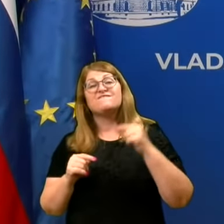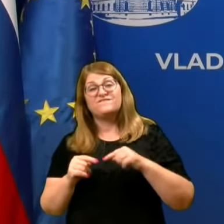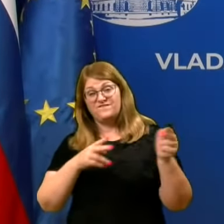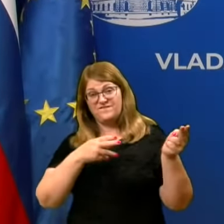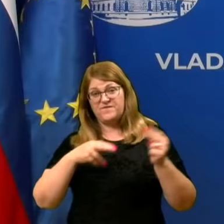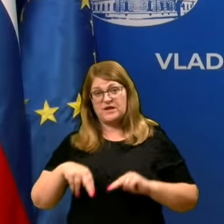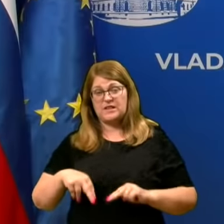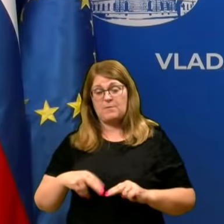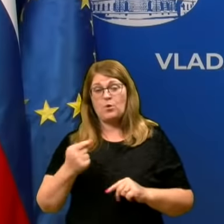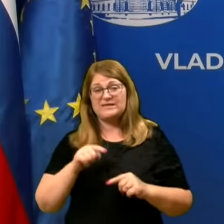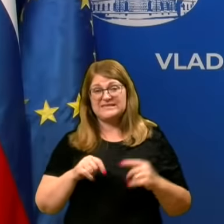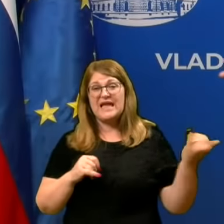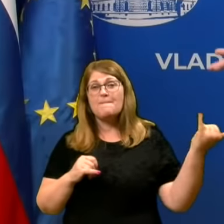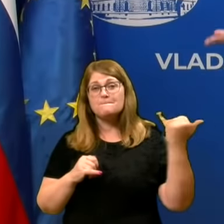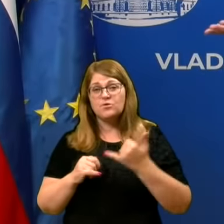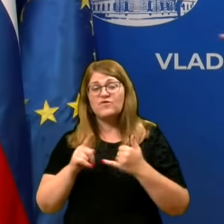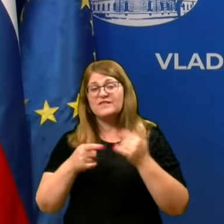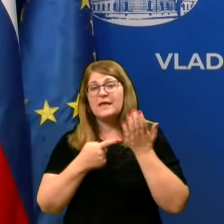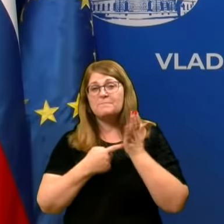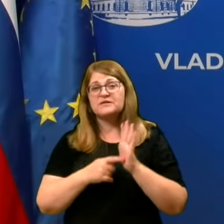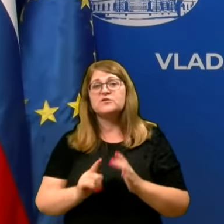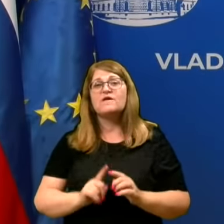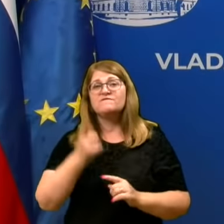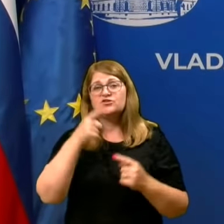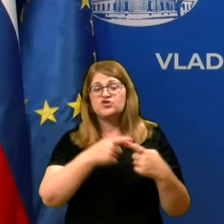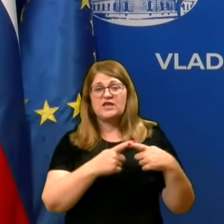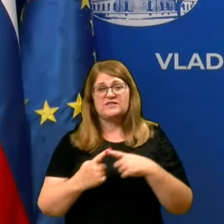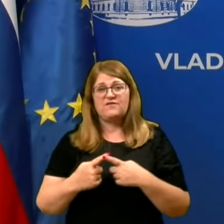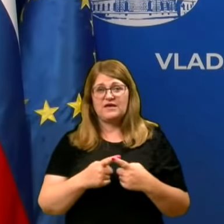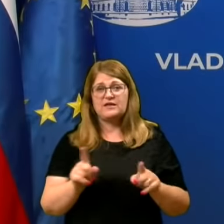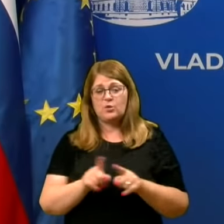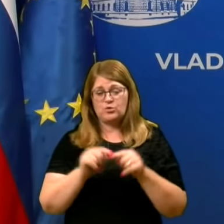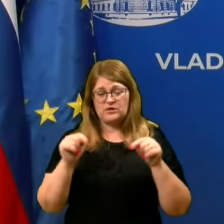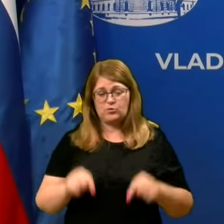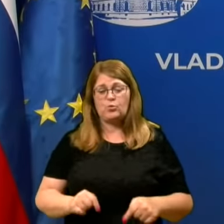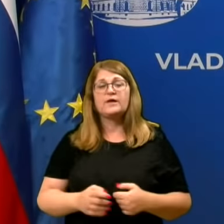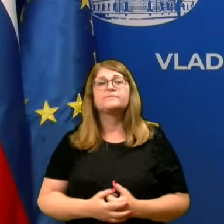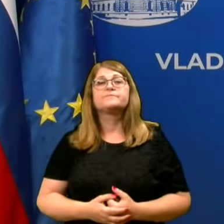takega potovanja, ki je predstavljajo više tvega nekoga, kar ga imamo v Sloveniji.